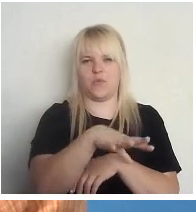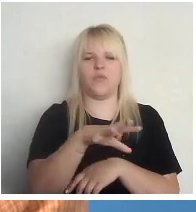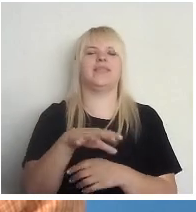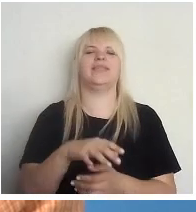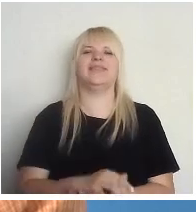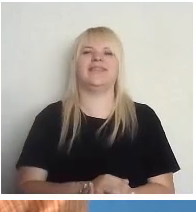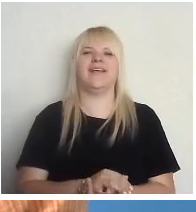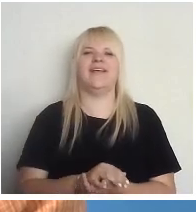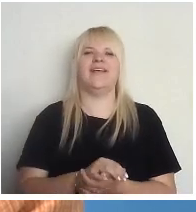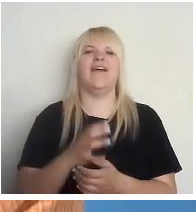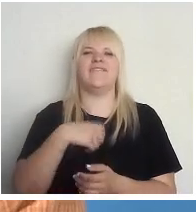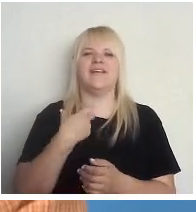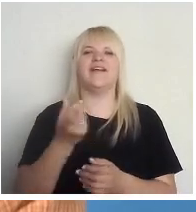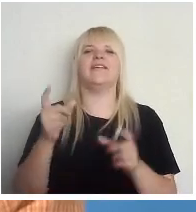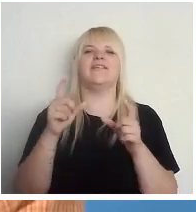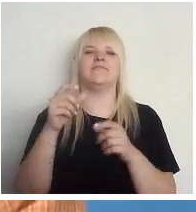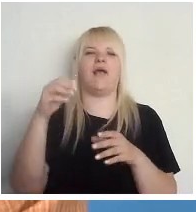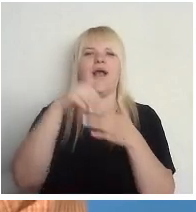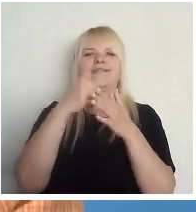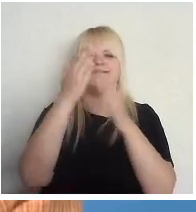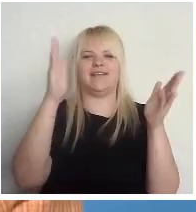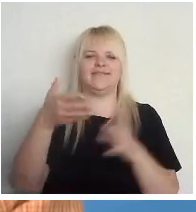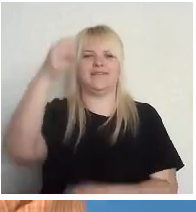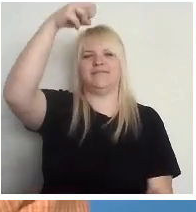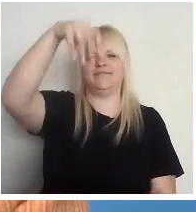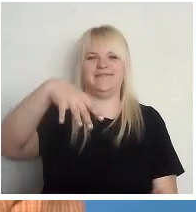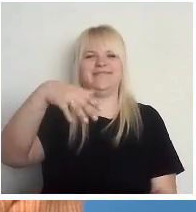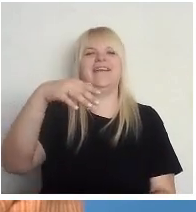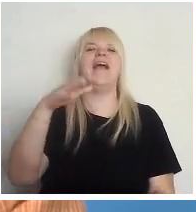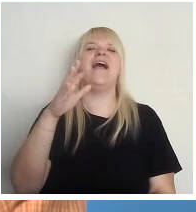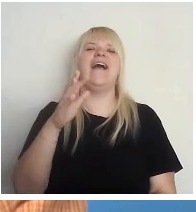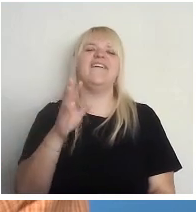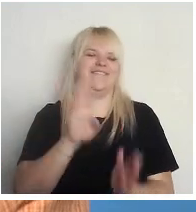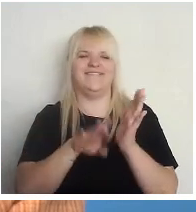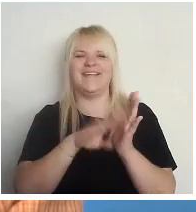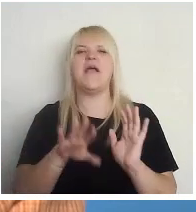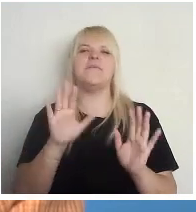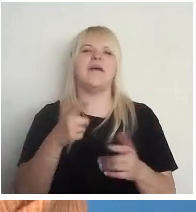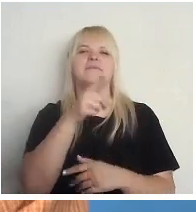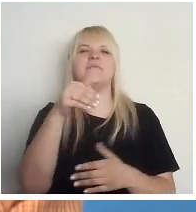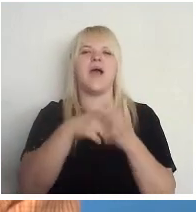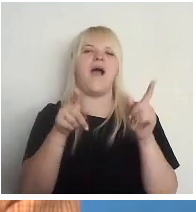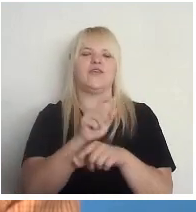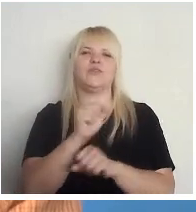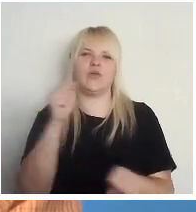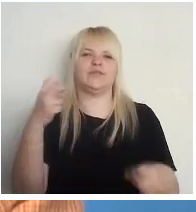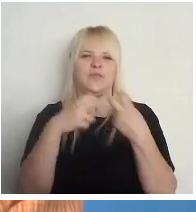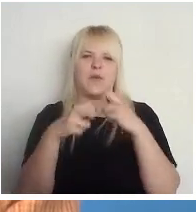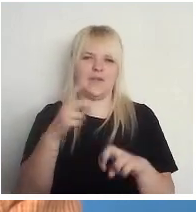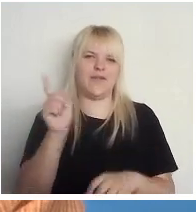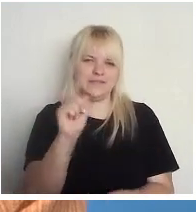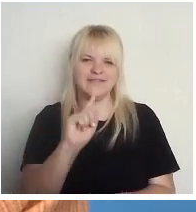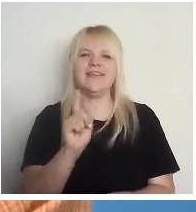pastu, kas te viņi jāiemet. Bet, nu jā, tajā valsts nepa pastu arī ir zinājums drošības problēmas, tā kā tās drošīgi arī būtu